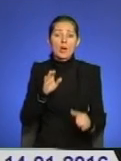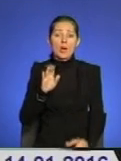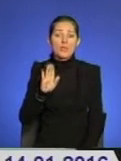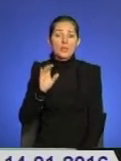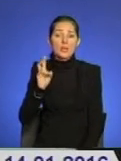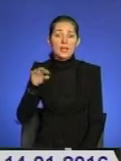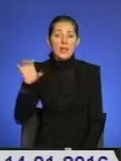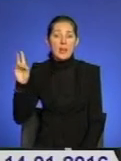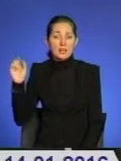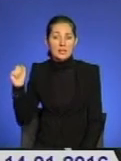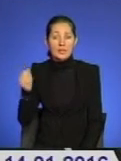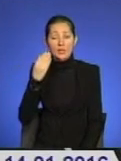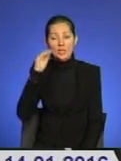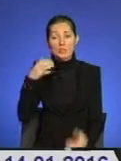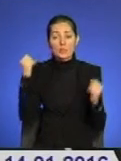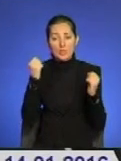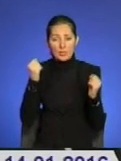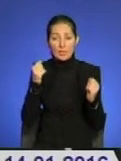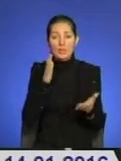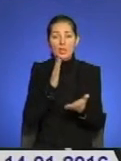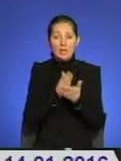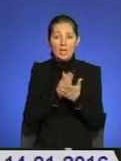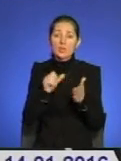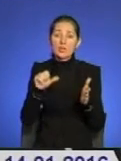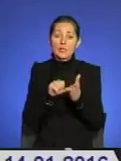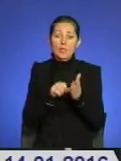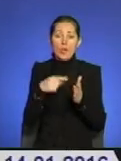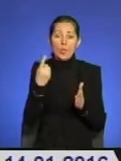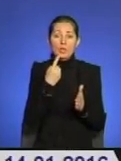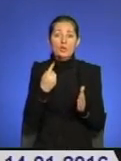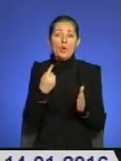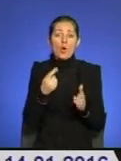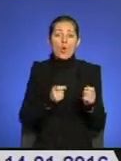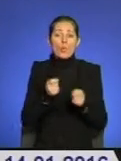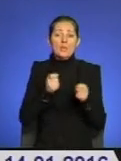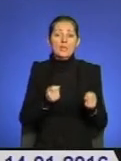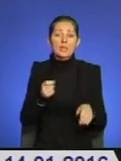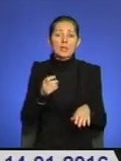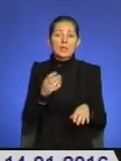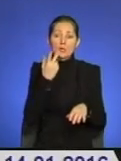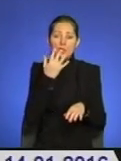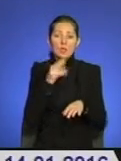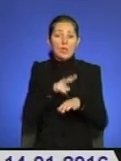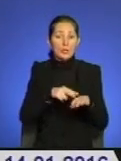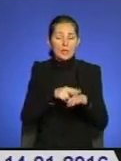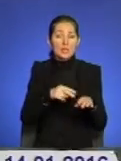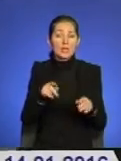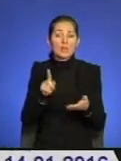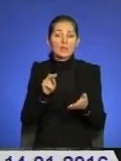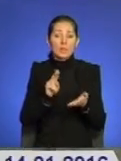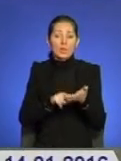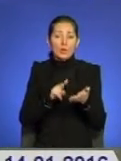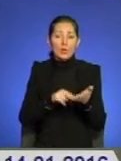Кращими спортсменами обласної організації «Динамо» є представники обласного управління національної поліції, фізкальної служби, СБУ та рятувальники.